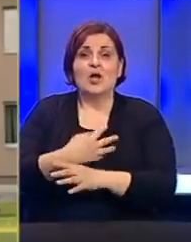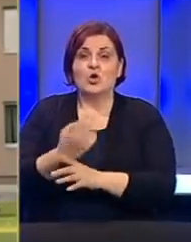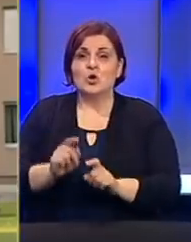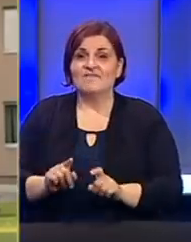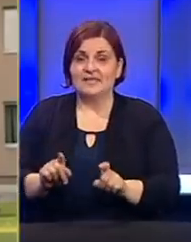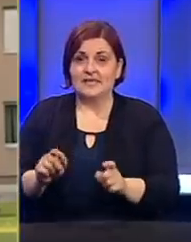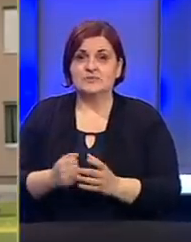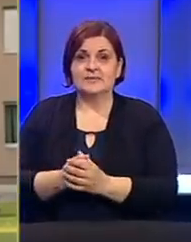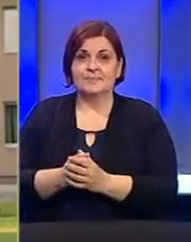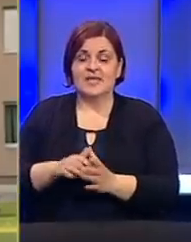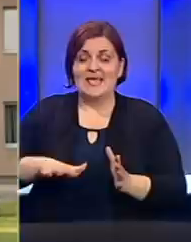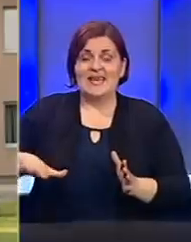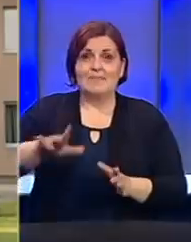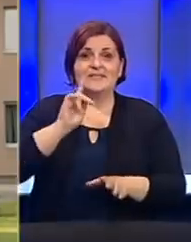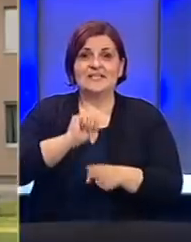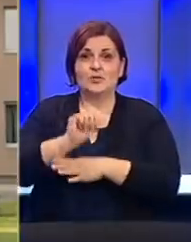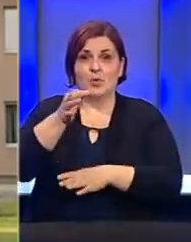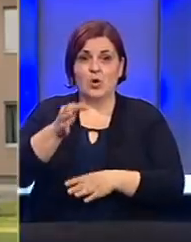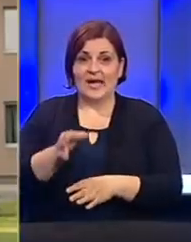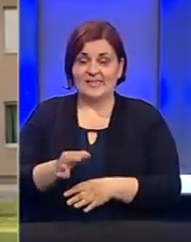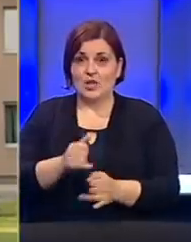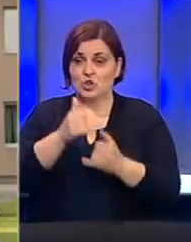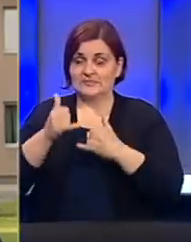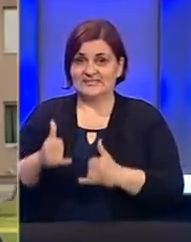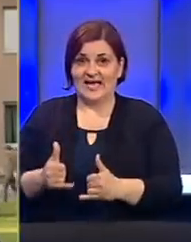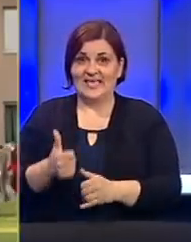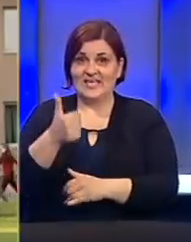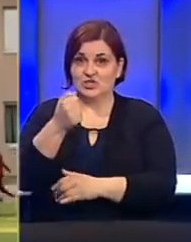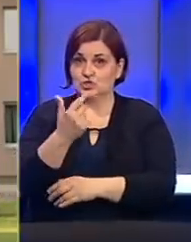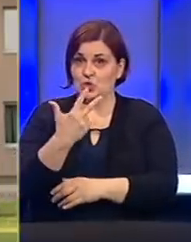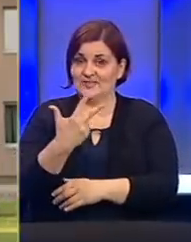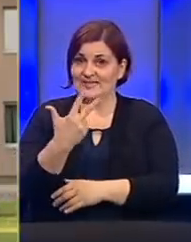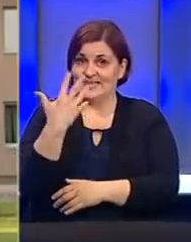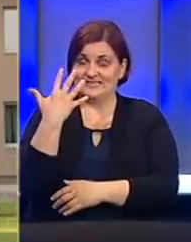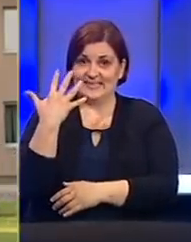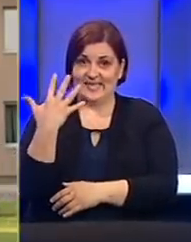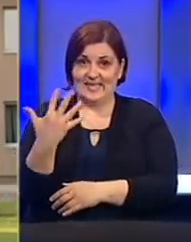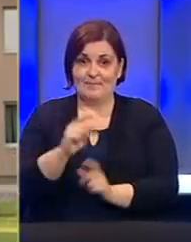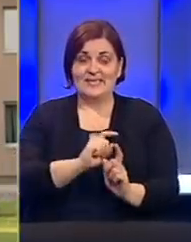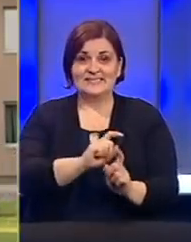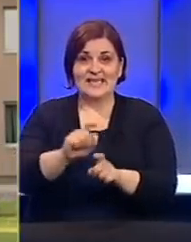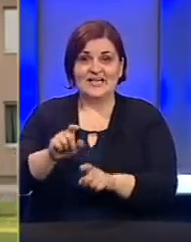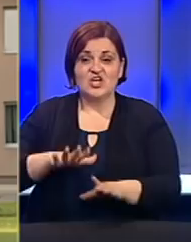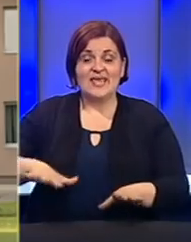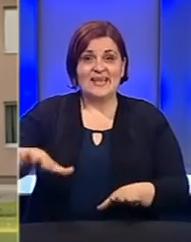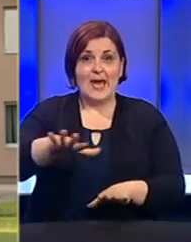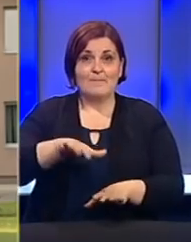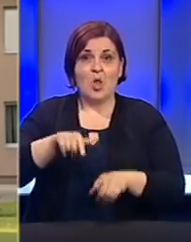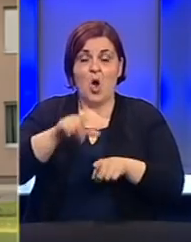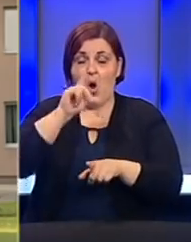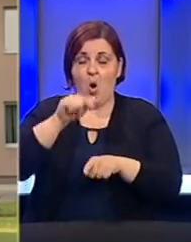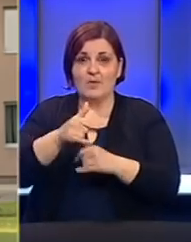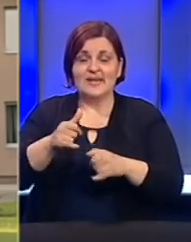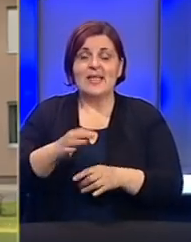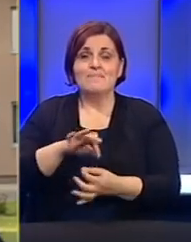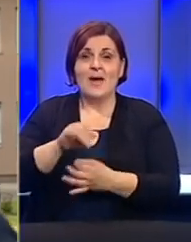virusom COVID-19 je slio na području Zeničko-Dobojskog kantona. Do sada 135 zaraženih je na području općine